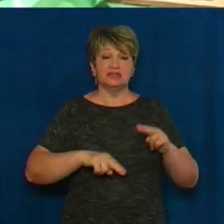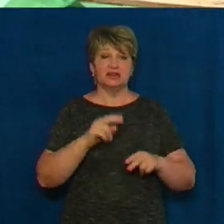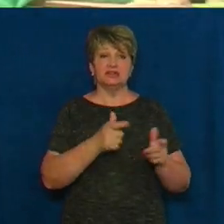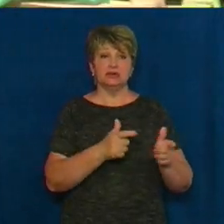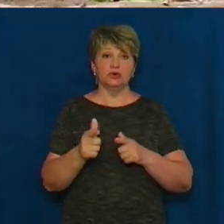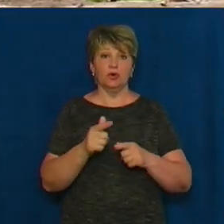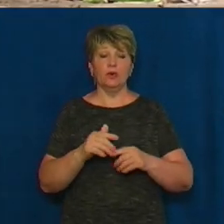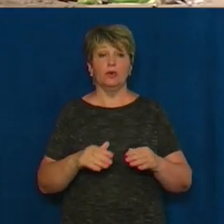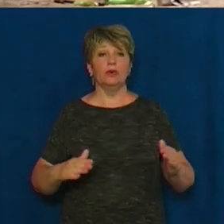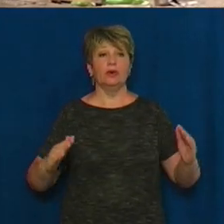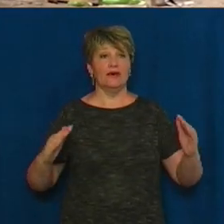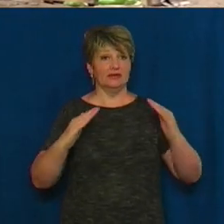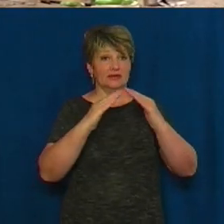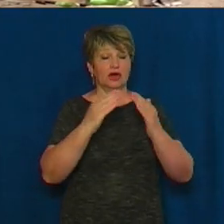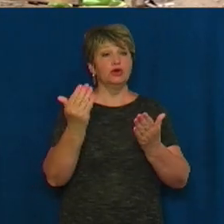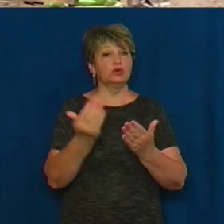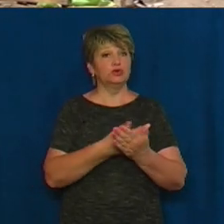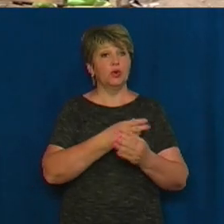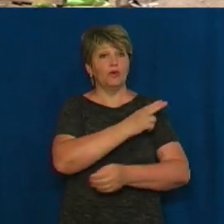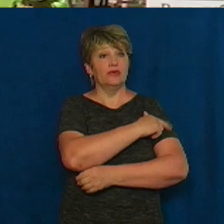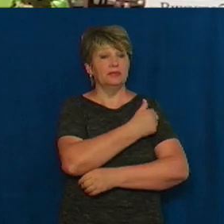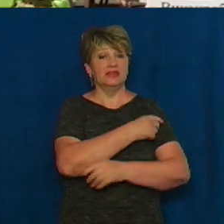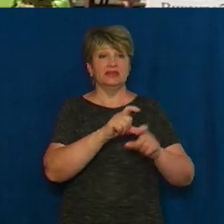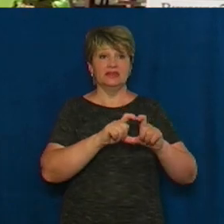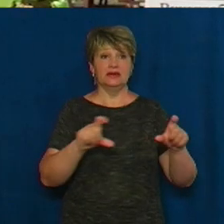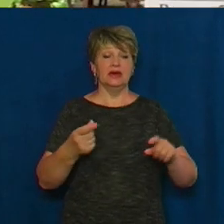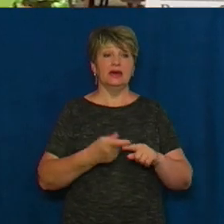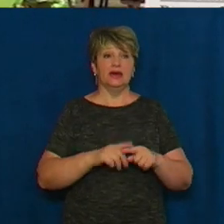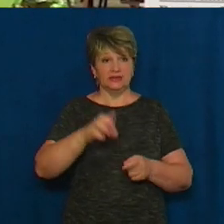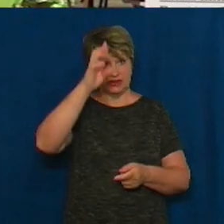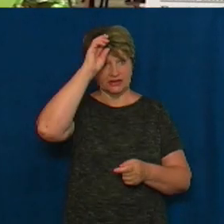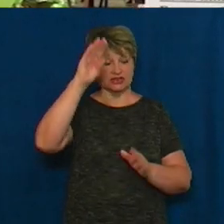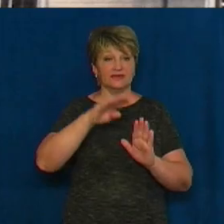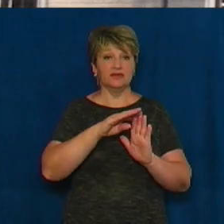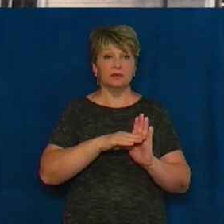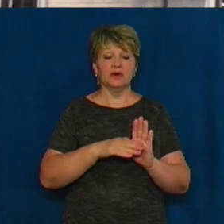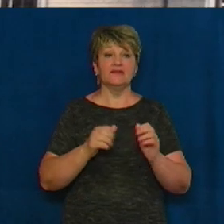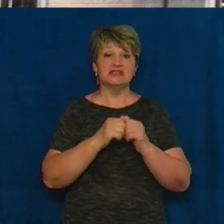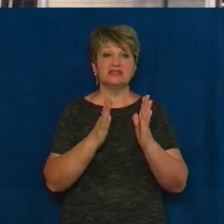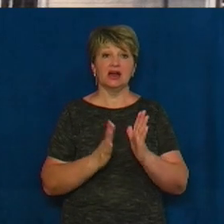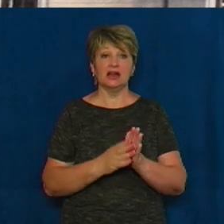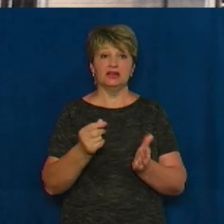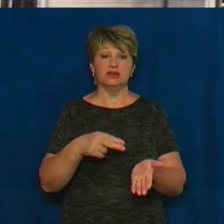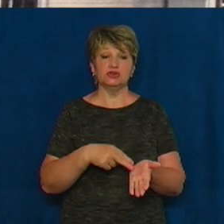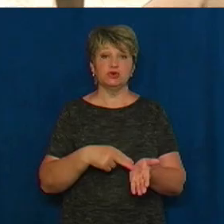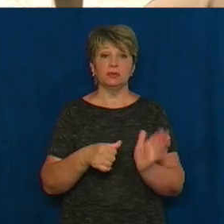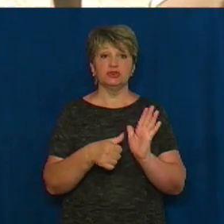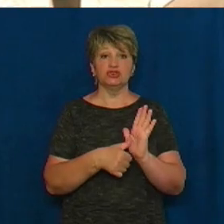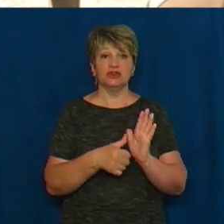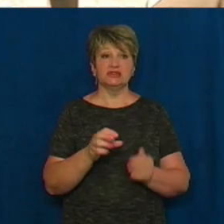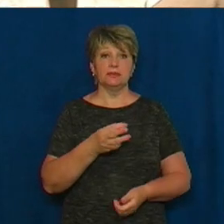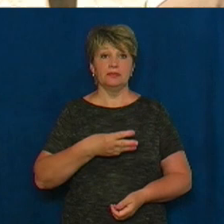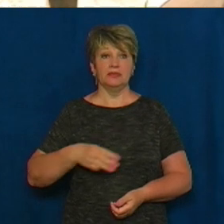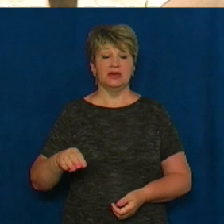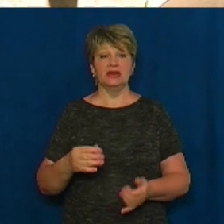Створення нового медзакладу відбувається у межах державної програми. Загальна вартість – 6 мільйонів. На нас ще,